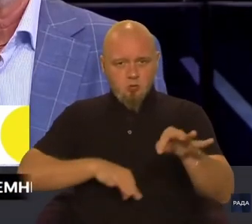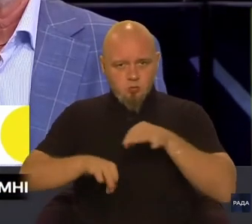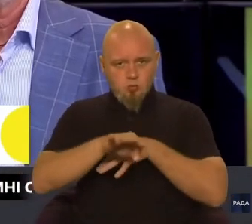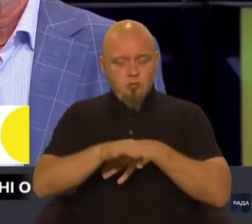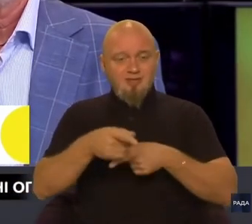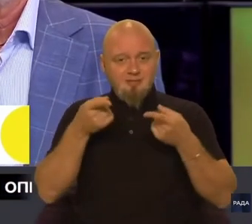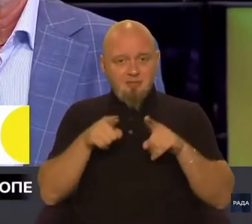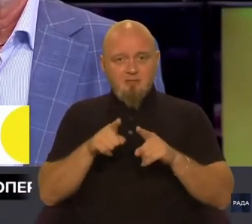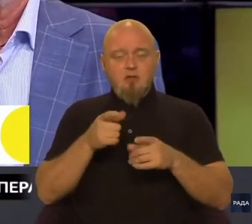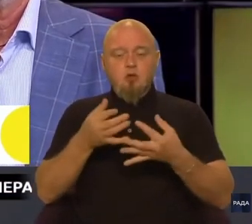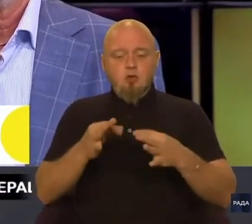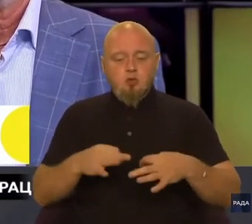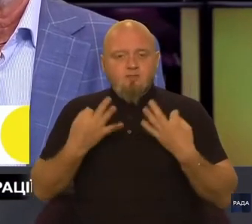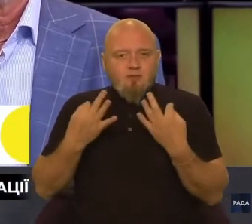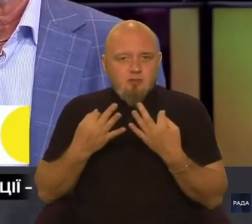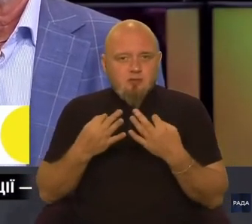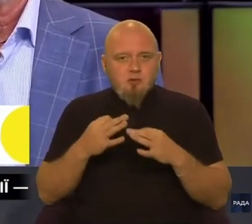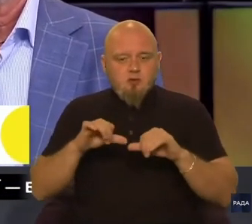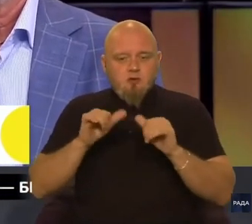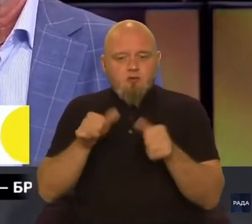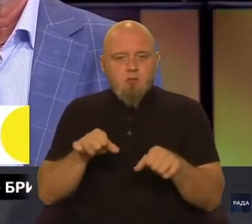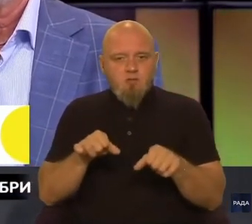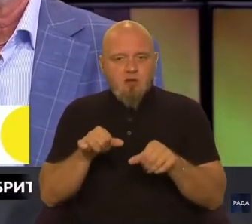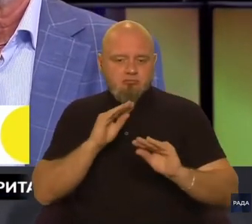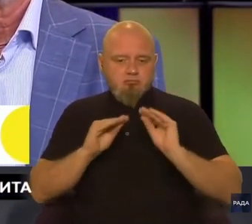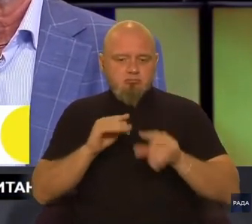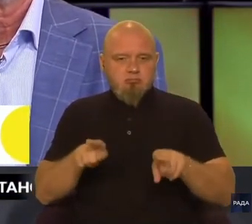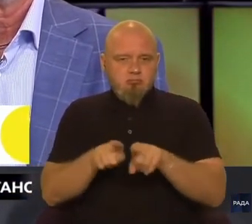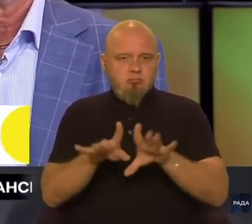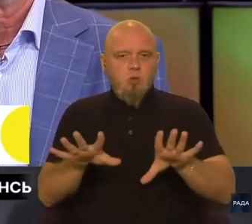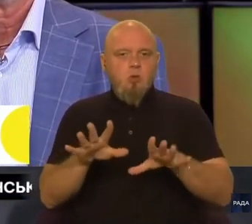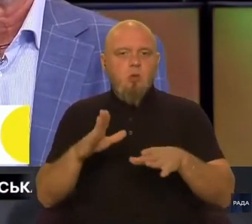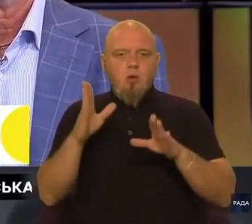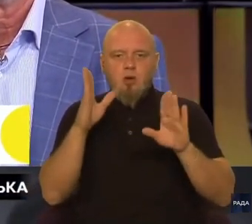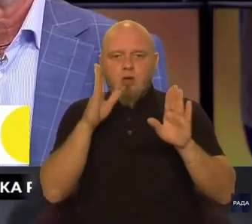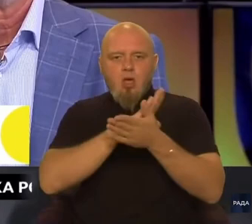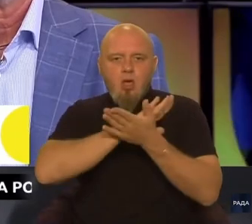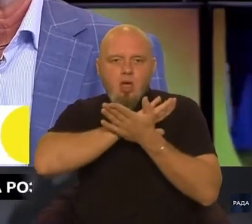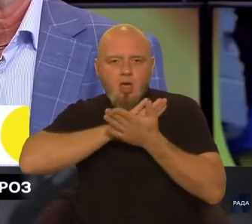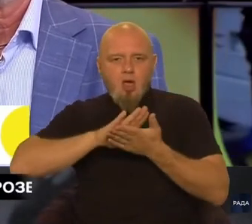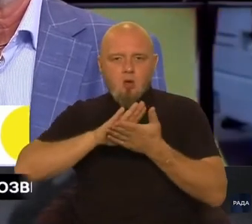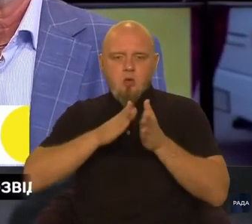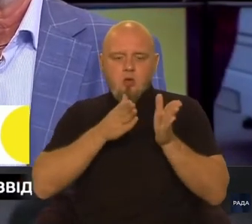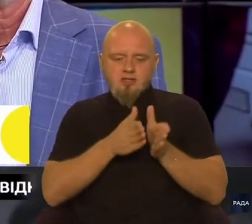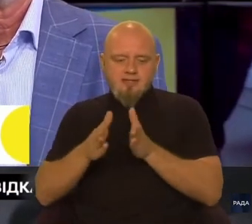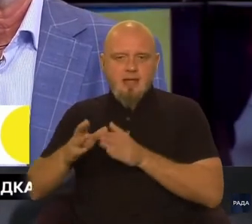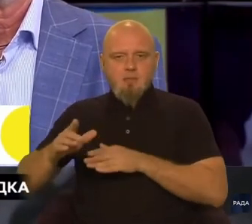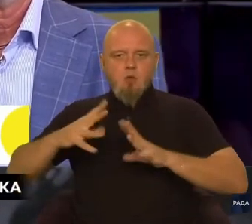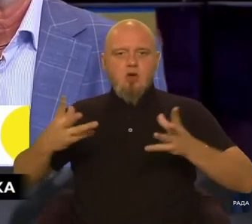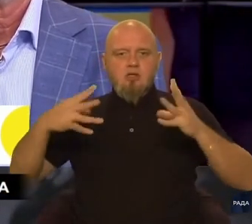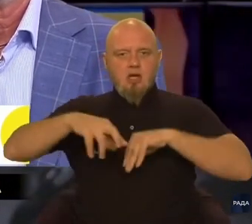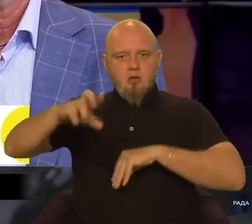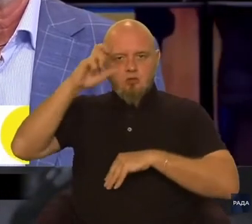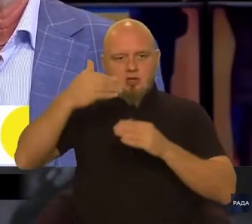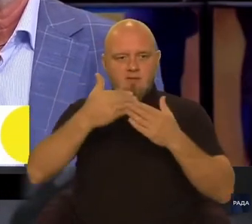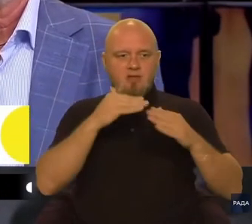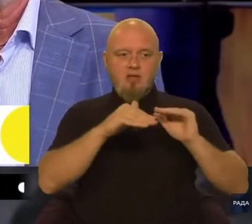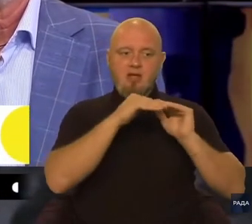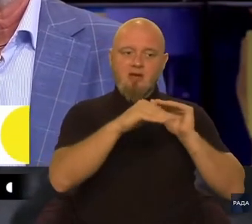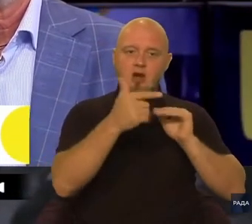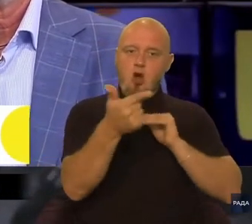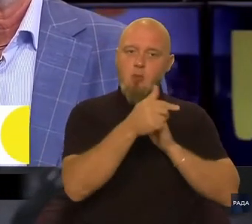насправді дозволить сформувати таку екосистему загальнодержавну від рівня громади до